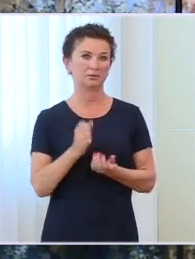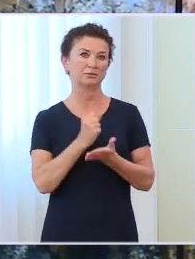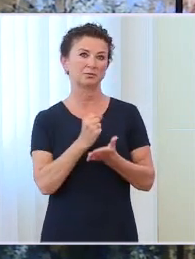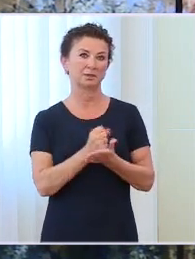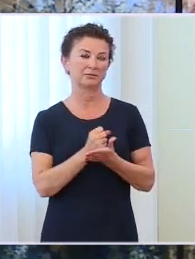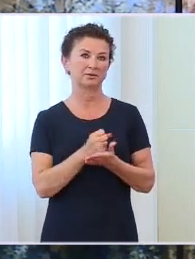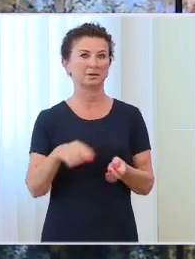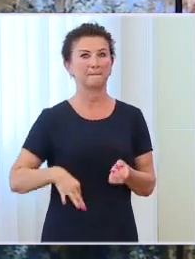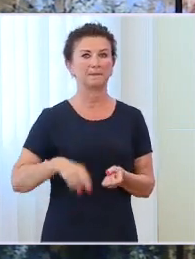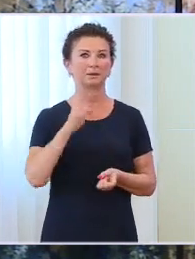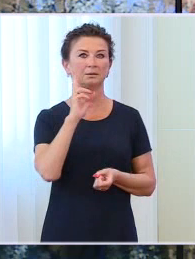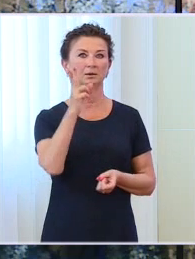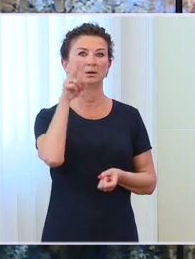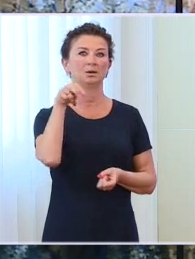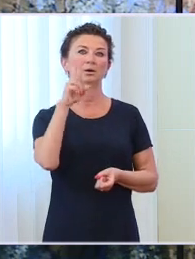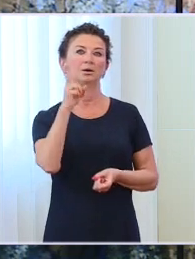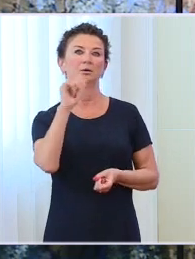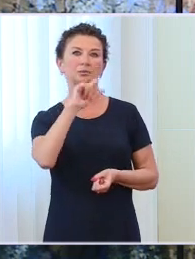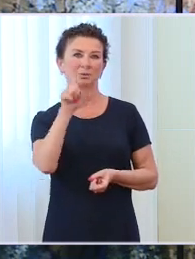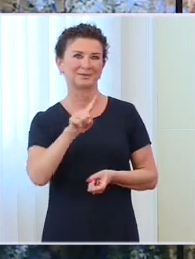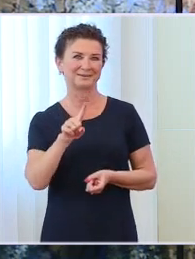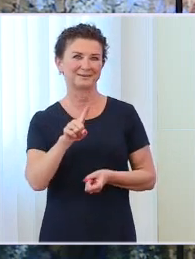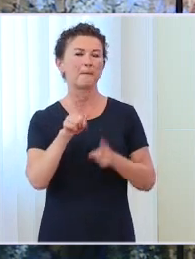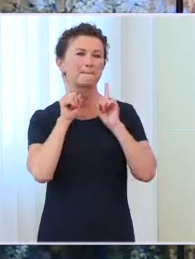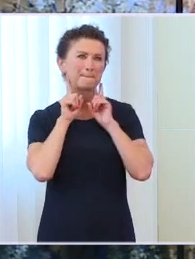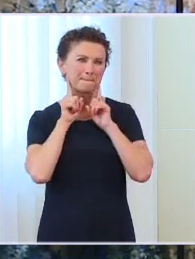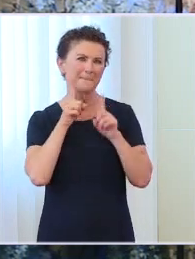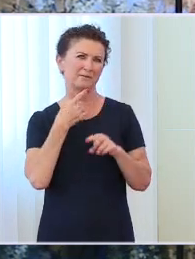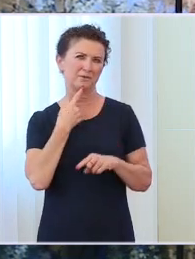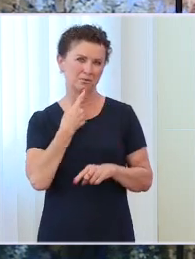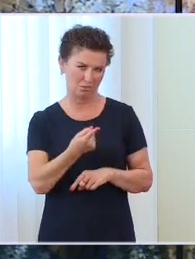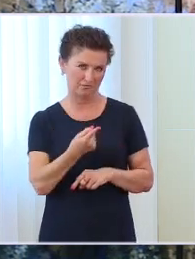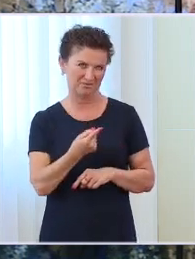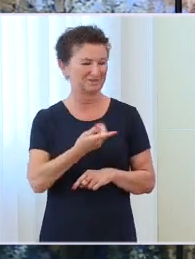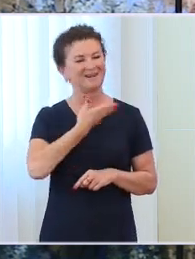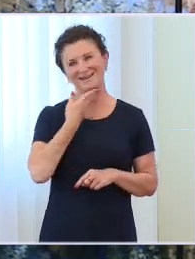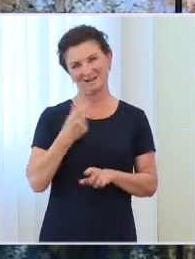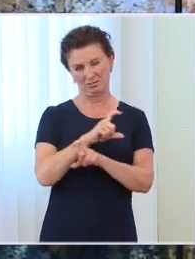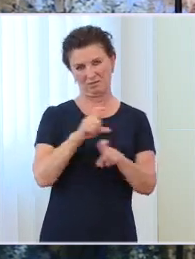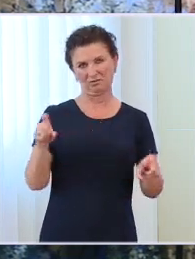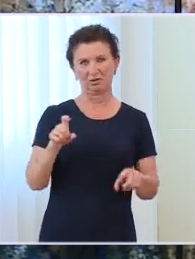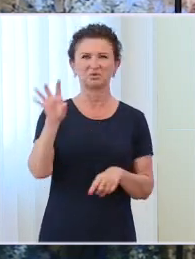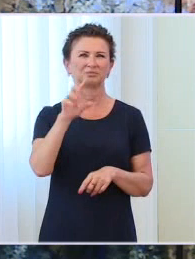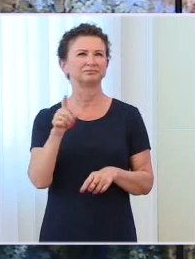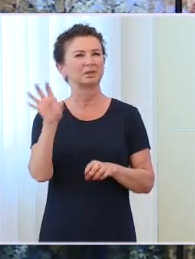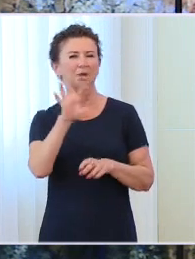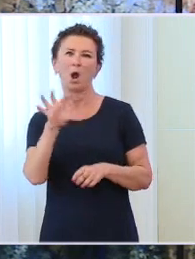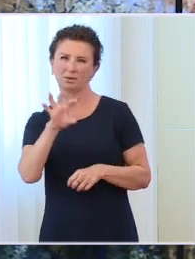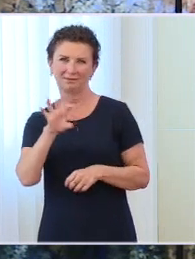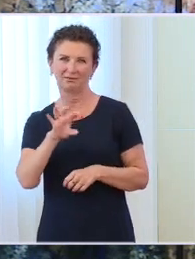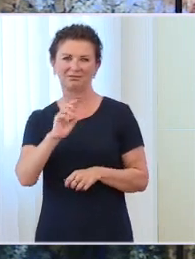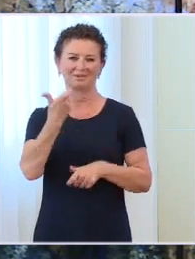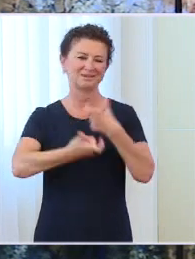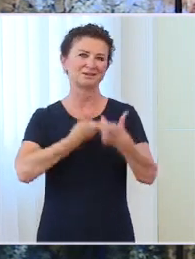Przyznam się panu szczerze, nie mam bardzo czasu na śledzenie tego, co robi Paweł Kukiz. I nie widzę również jego